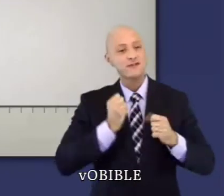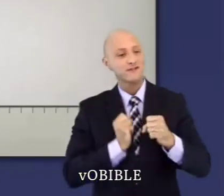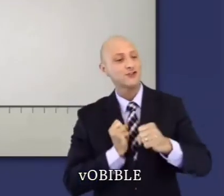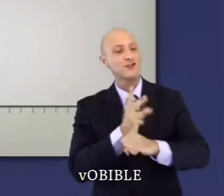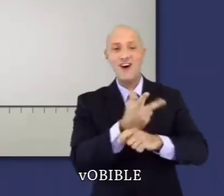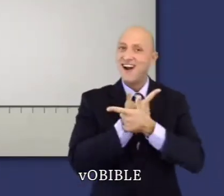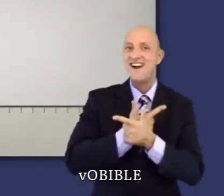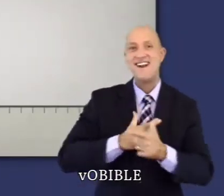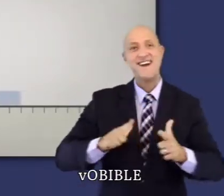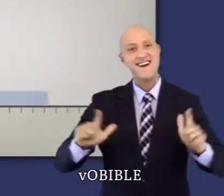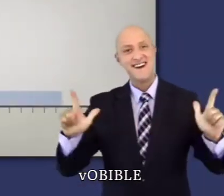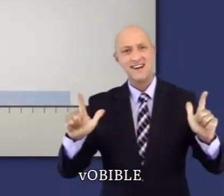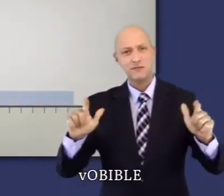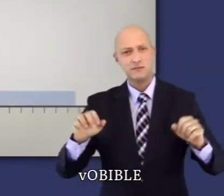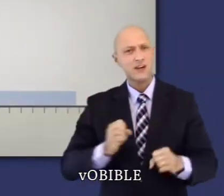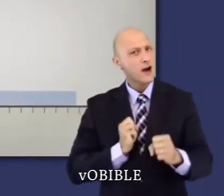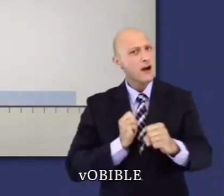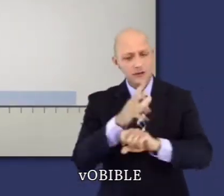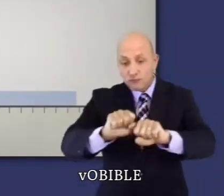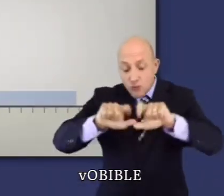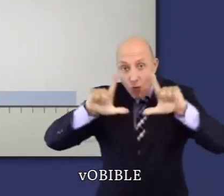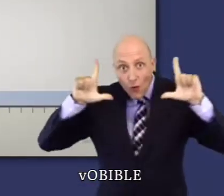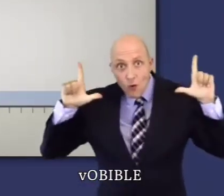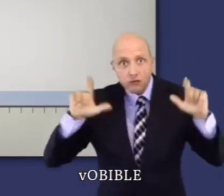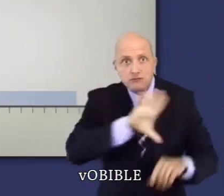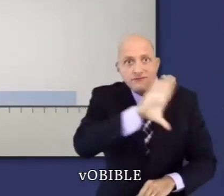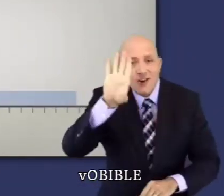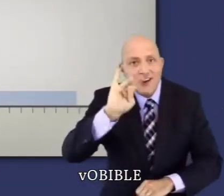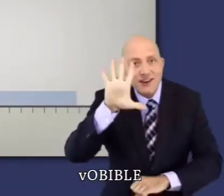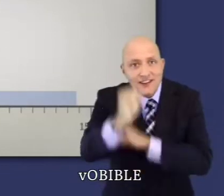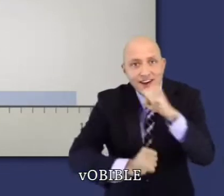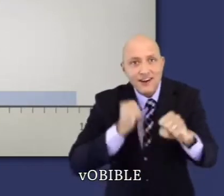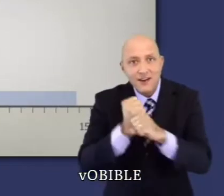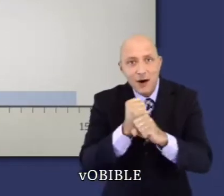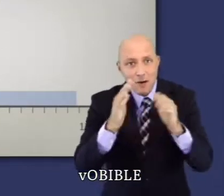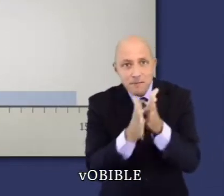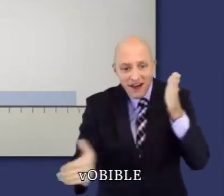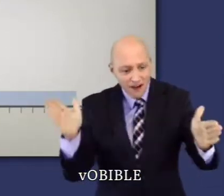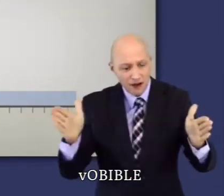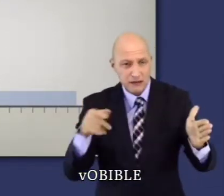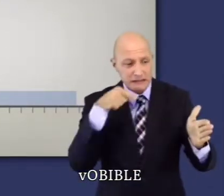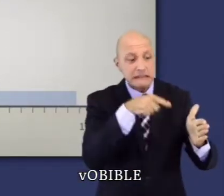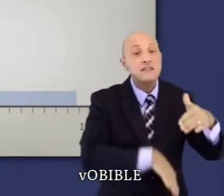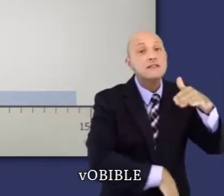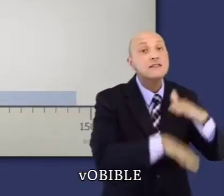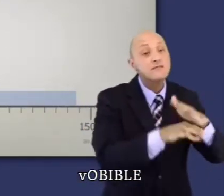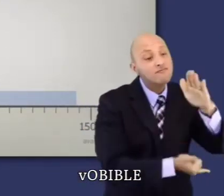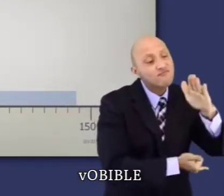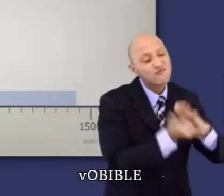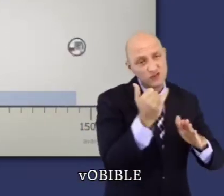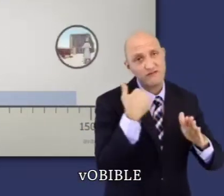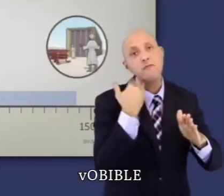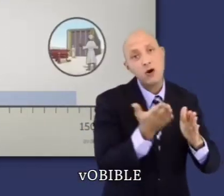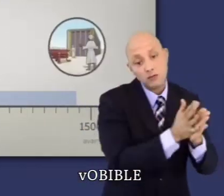Ce livre couvre une période de 145 ans, depuis la mort de Joseph en 1657 avant notre ère, jusqu'à la